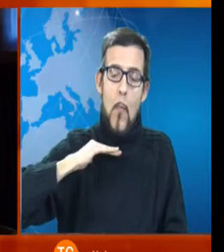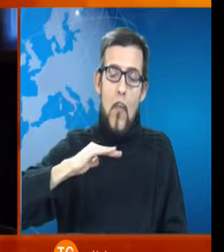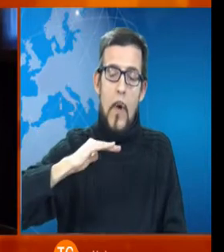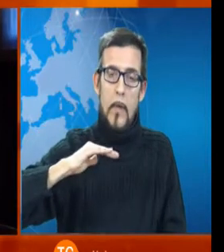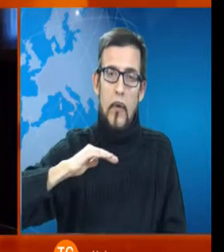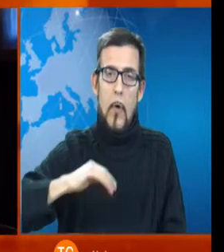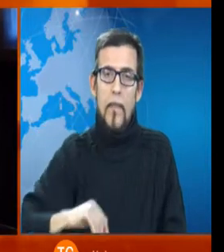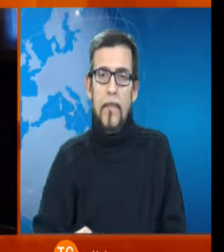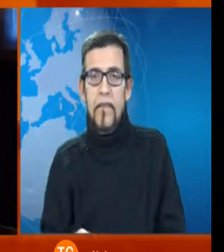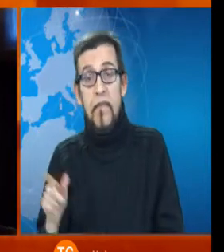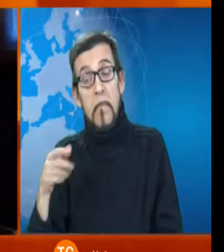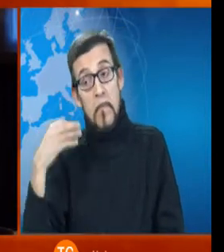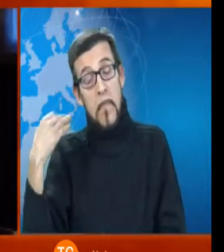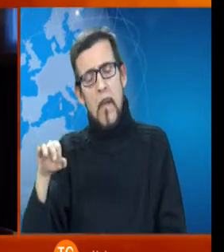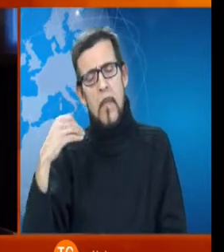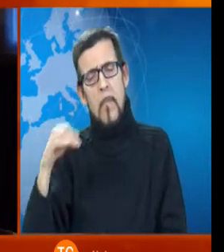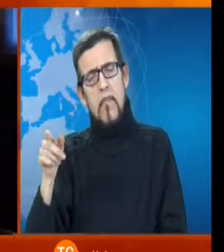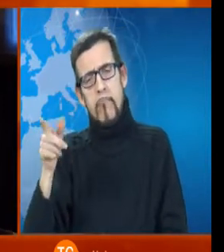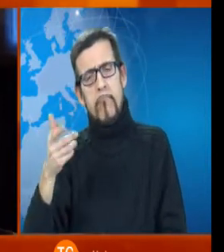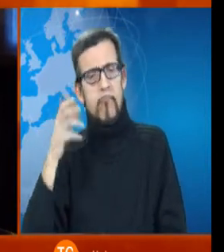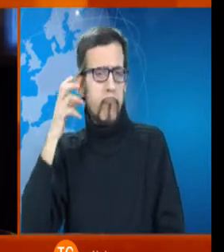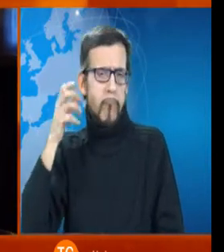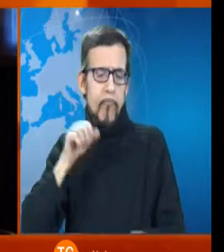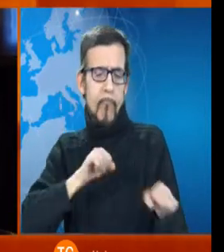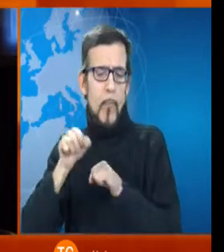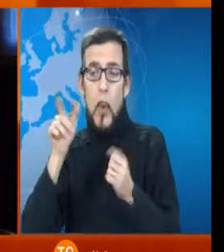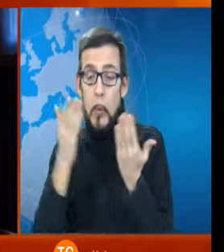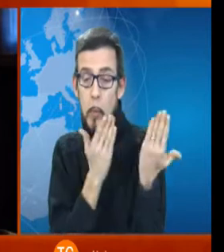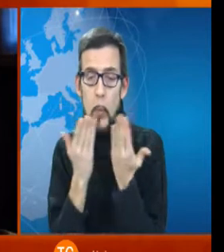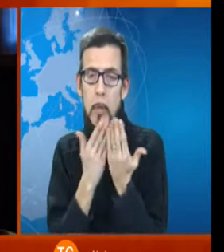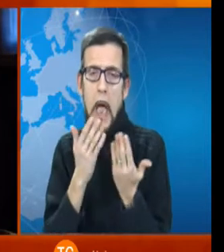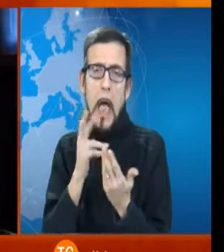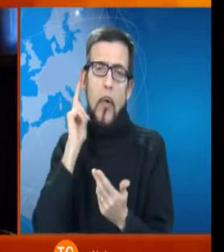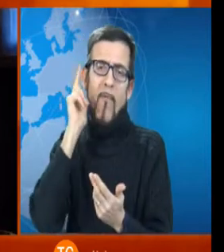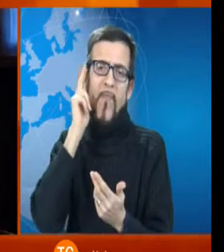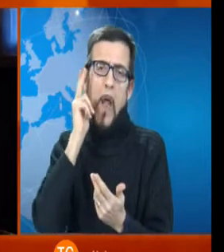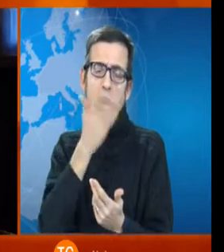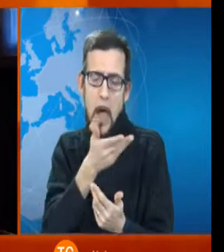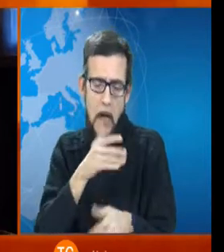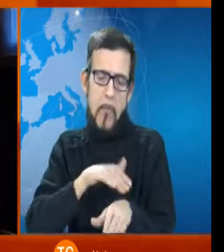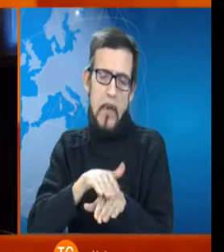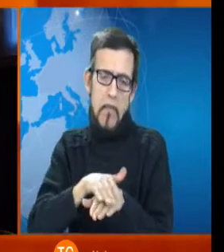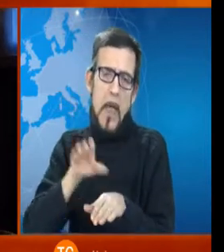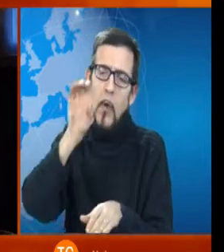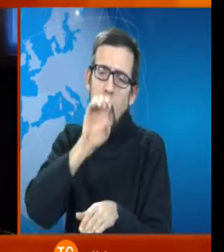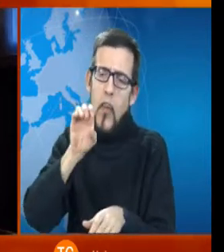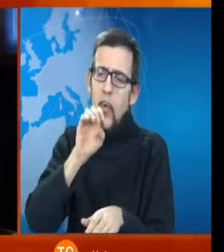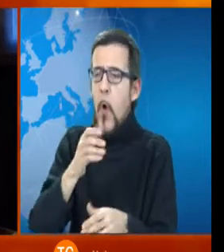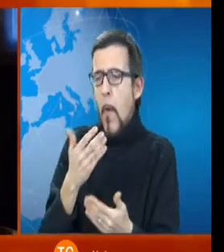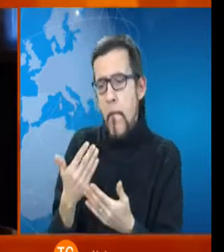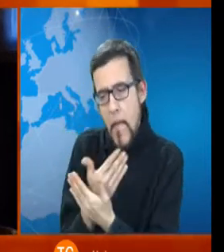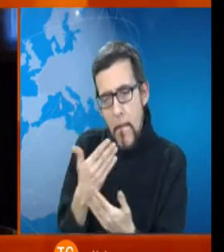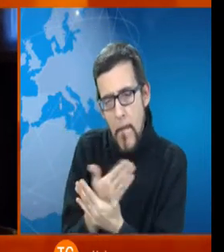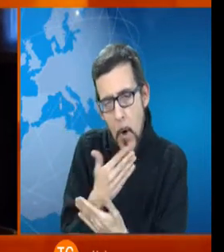cosiddetto sovrano illuminato perché ha studiato in Francia, studiato in Inghilterra quindi ha captato e ha preso